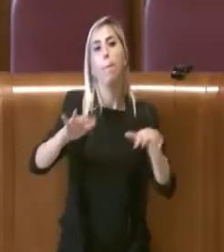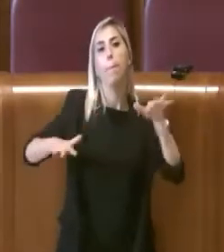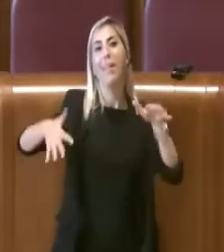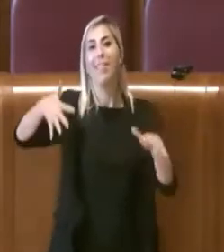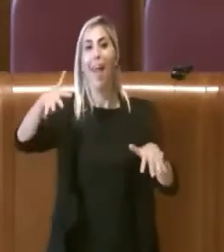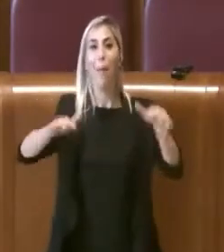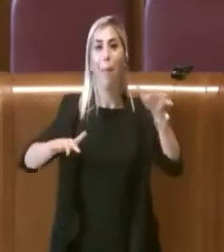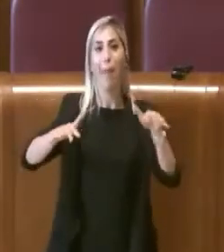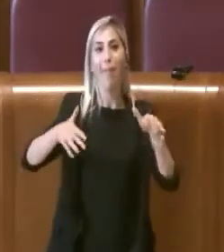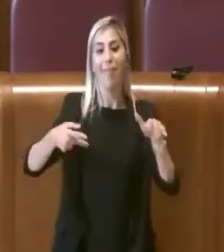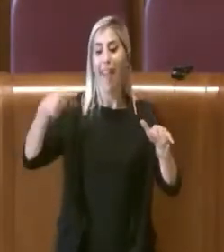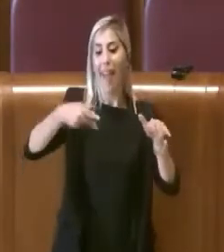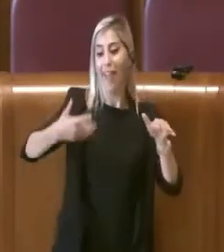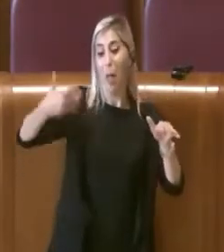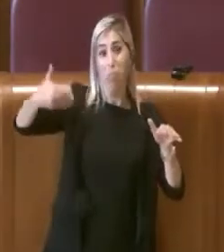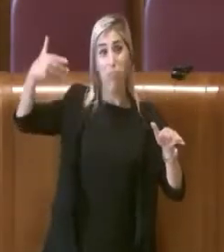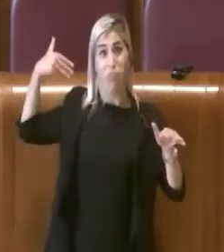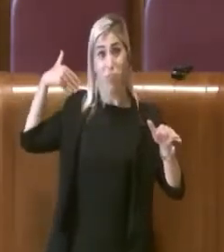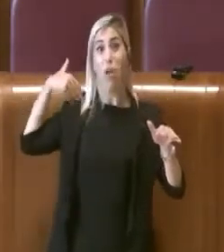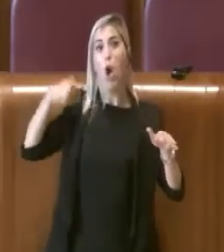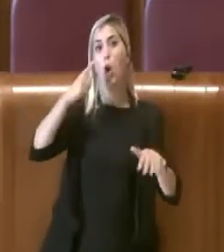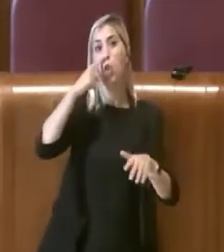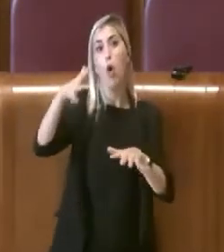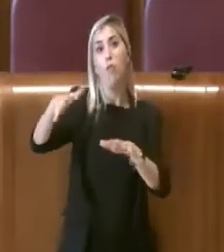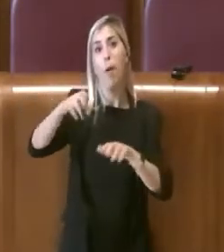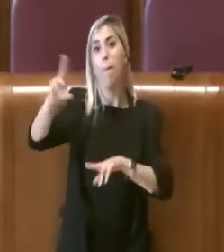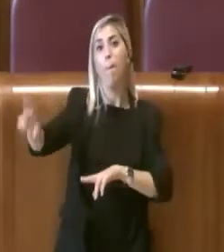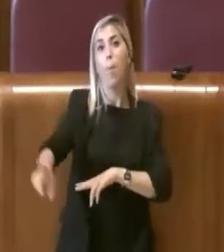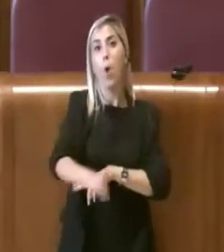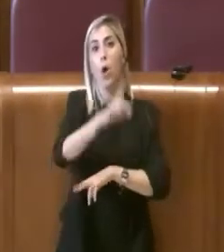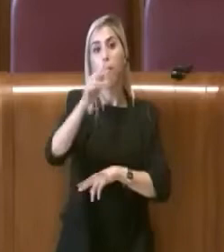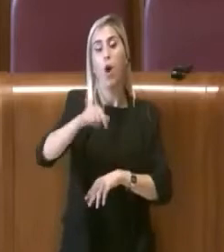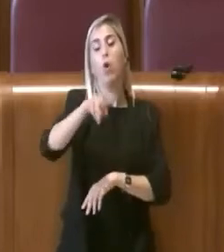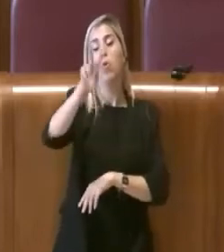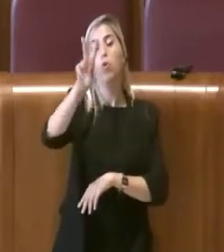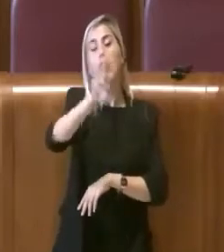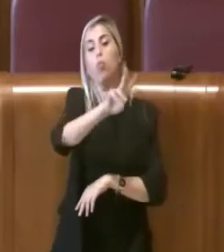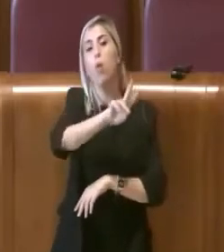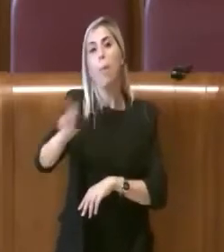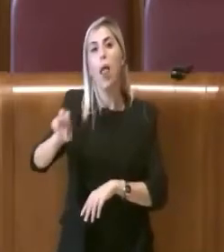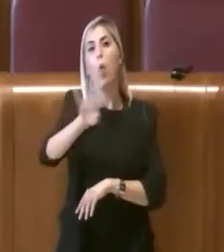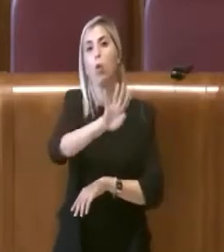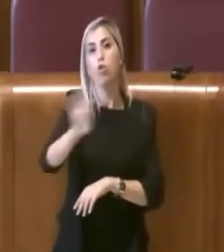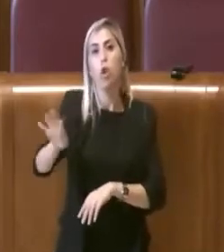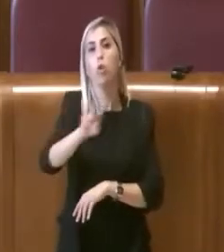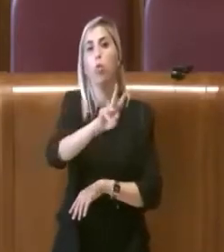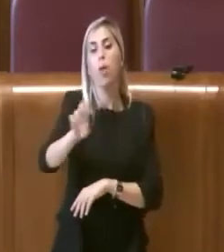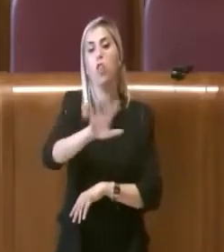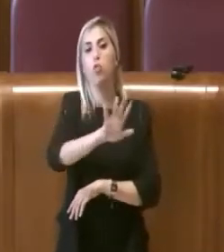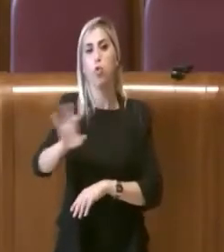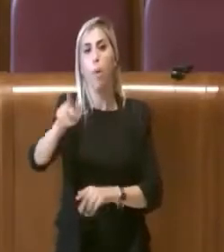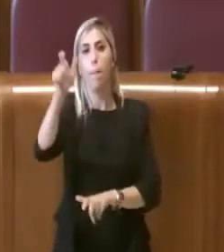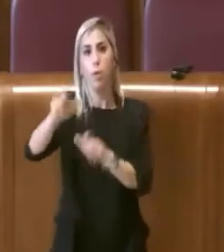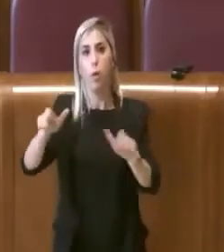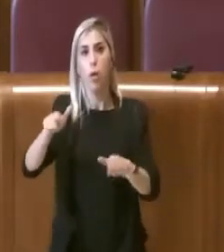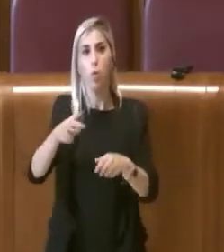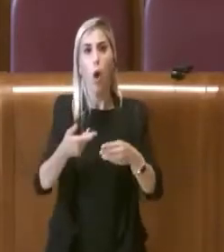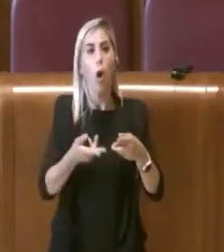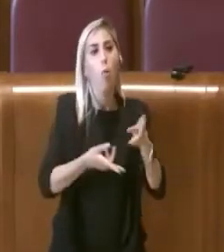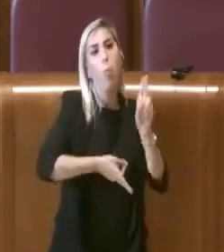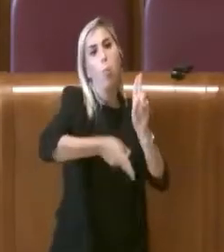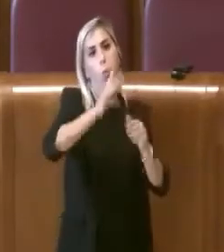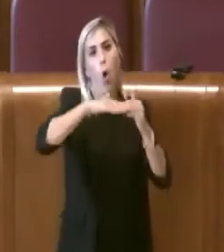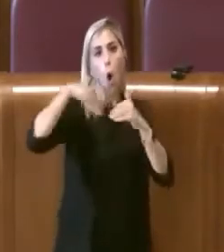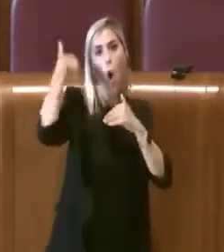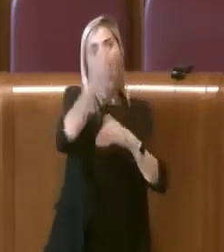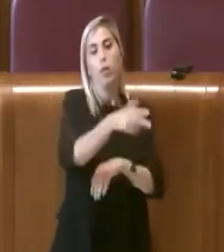negli anni precedenti a novembre morivano 2400-2500 persone e ne sono morte più di 3900